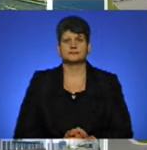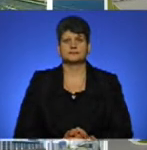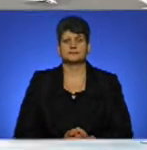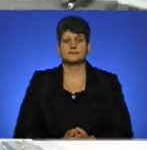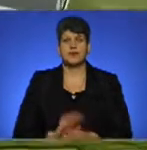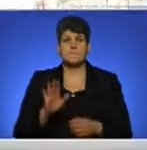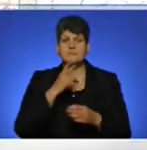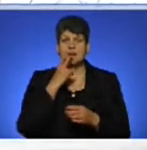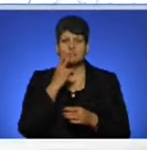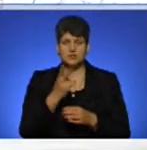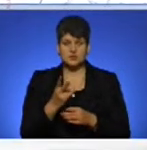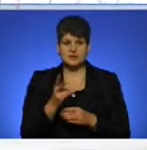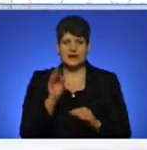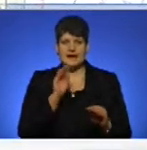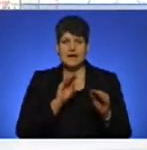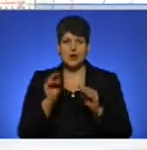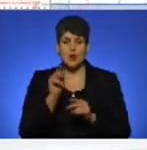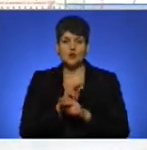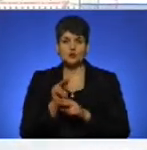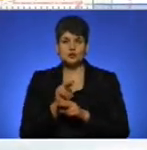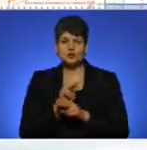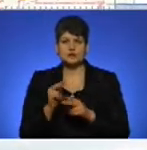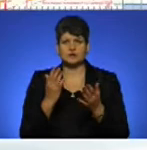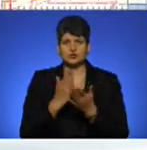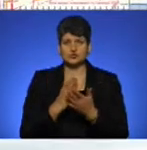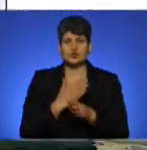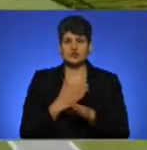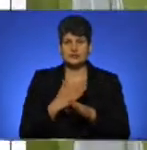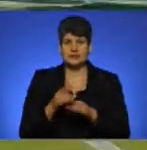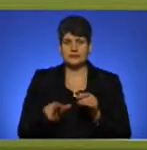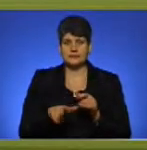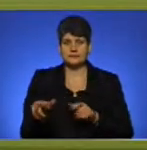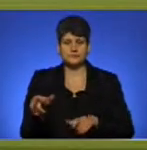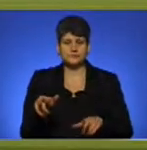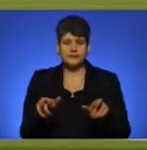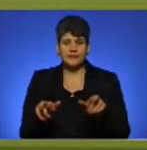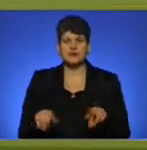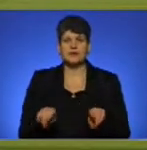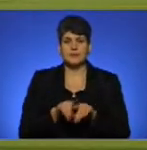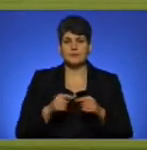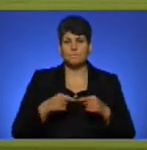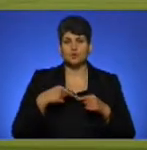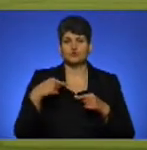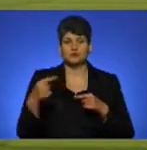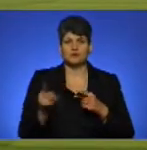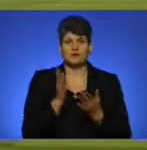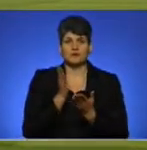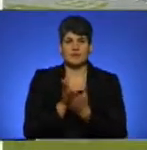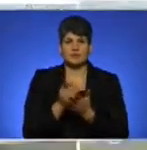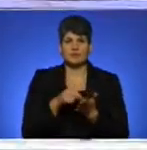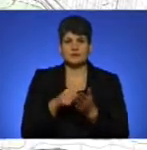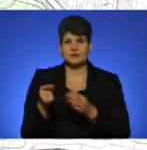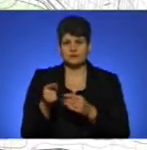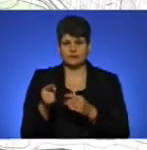Передбачається реконструкція існуючої частини злітно-посадкової смуги та її подовження в напрямку міста Тернопіль